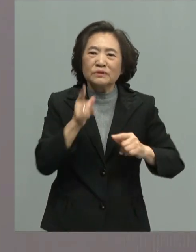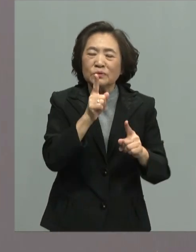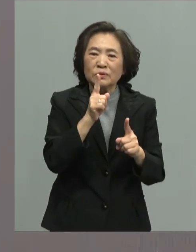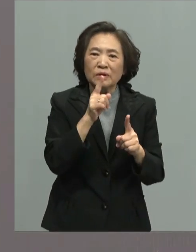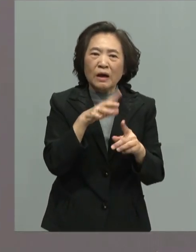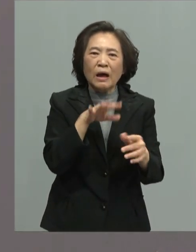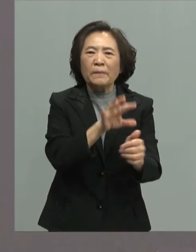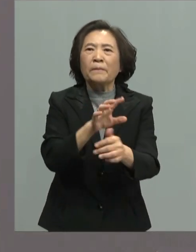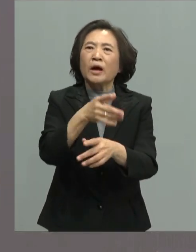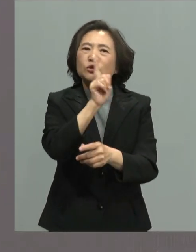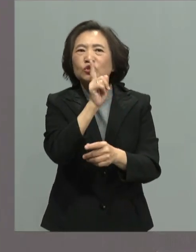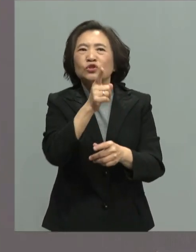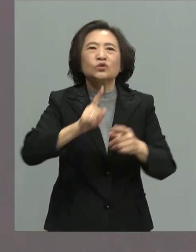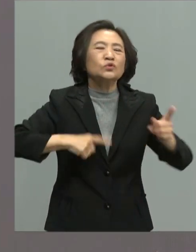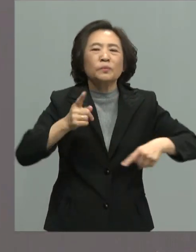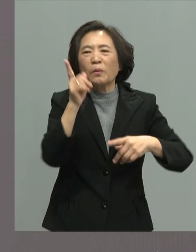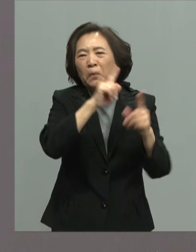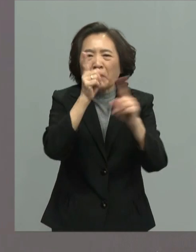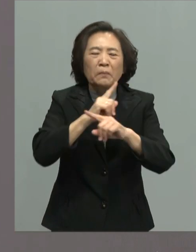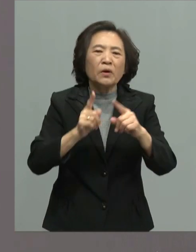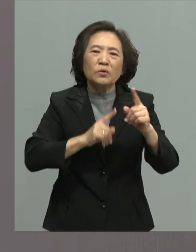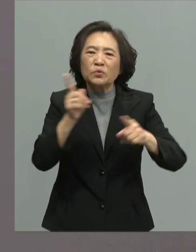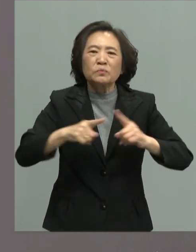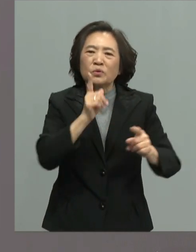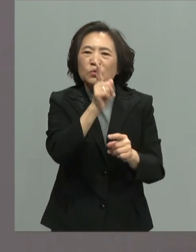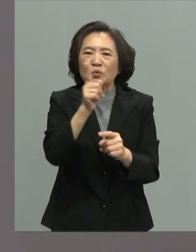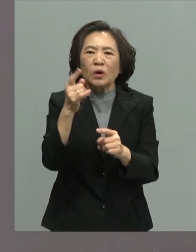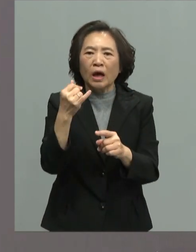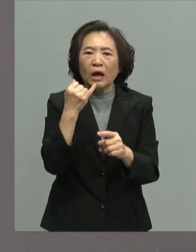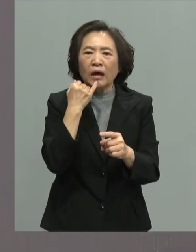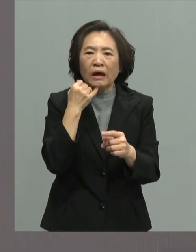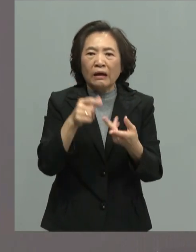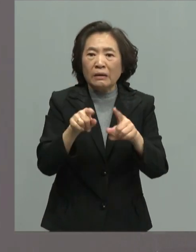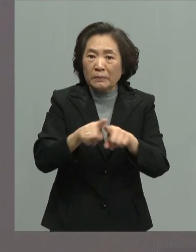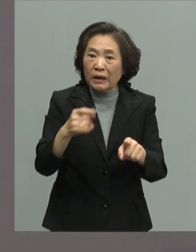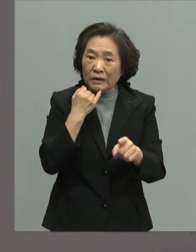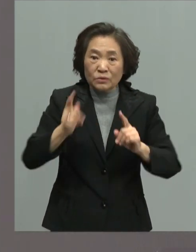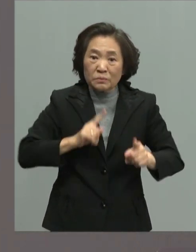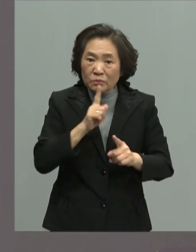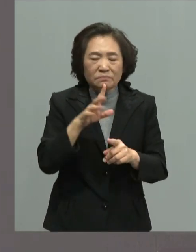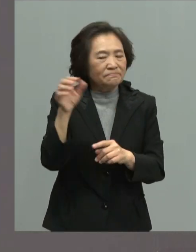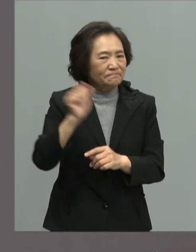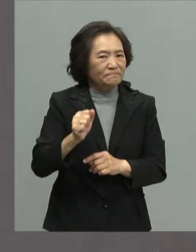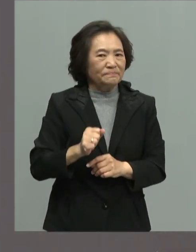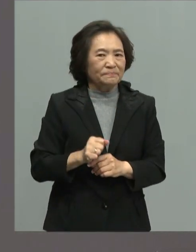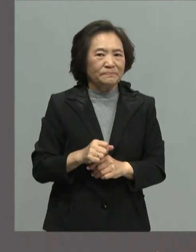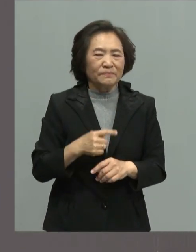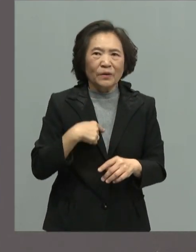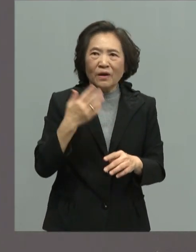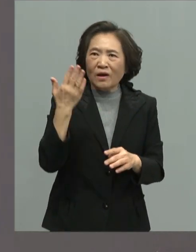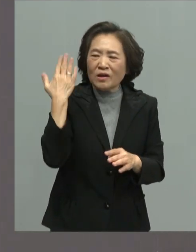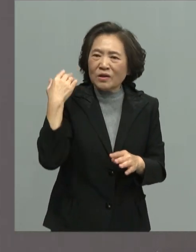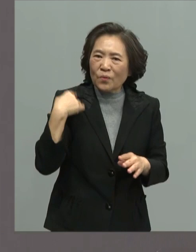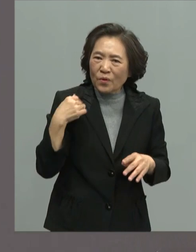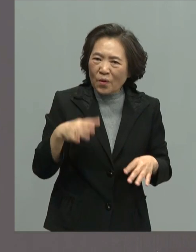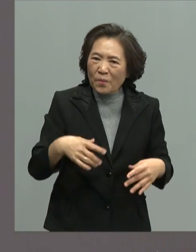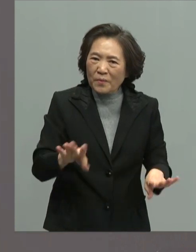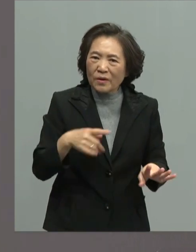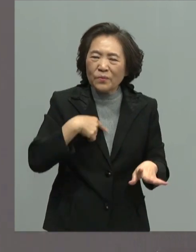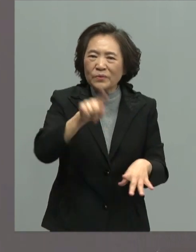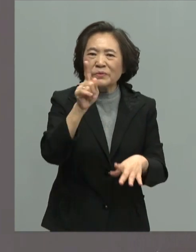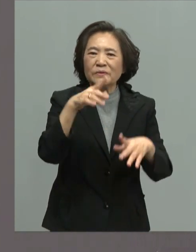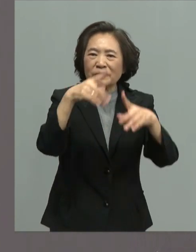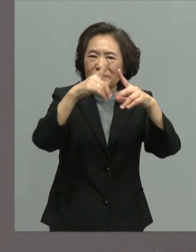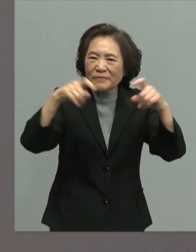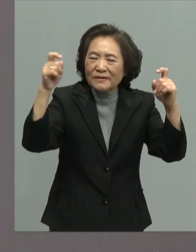贩卖随便买的东西不可以秦才公共的我有一天去新疆新宏廟的时候